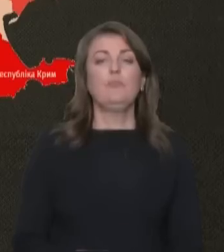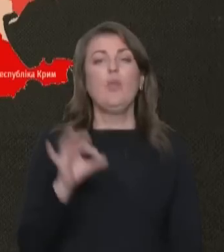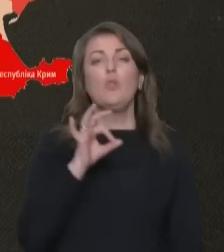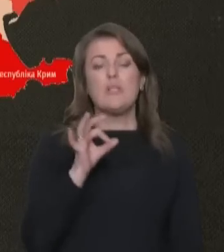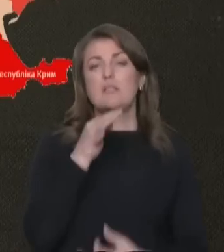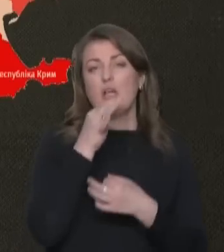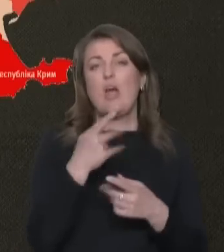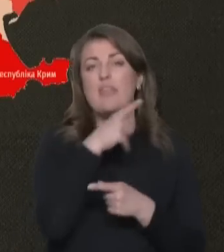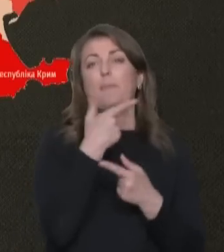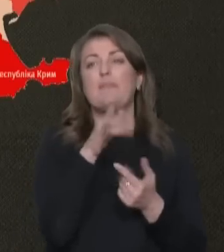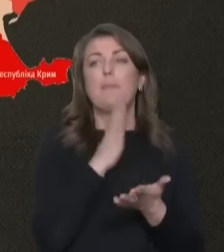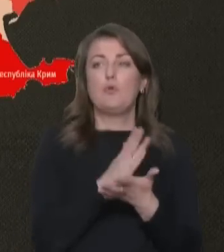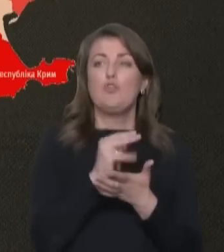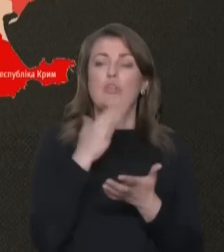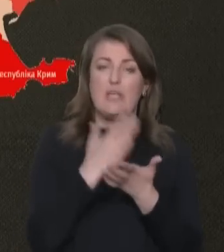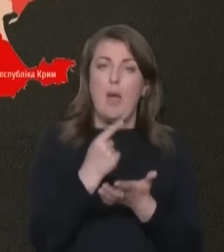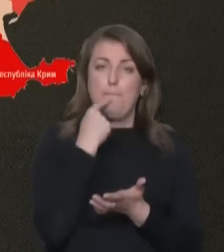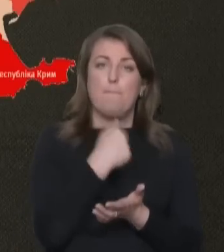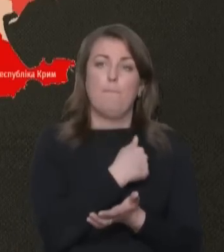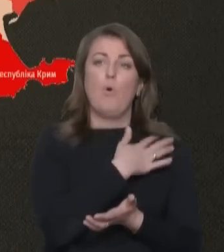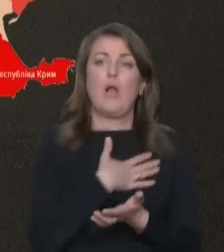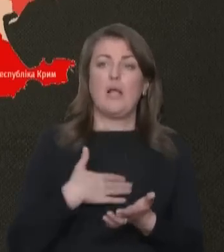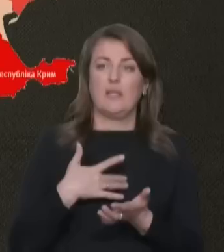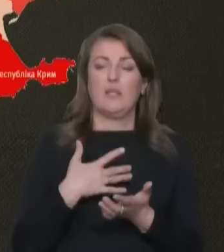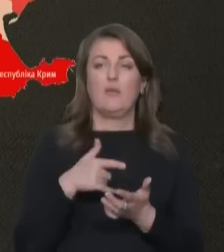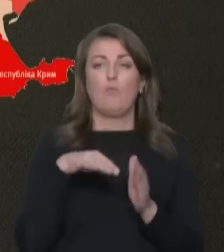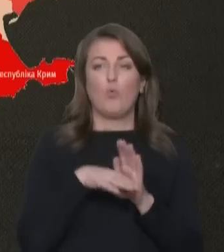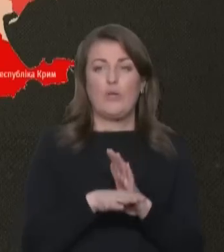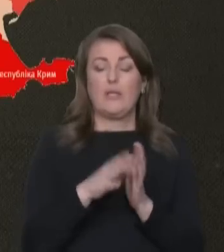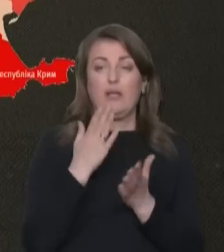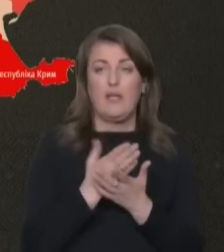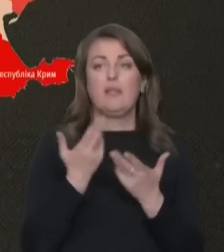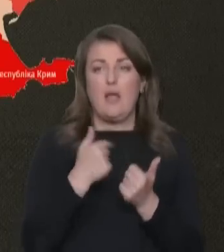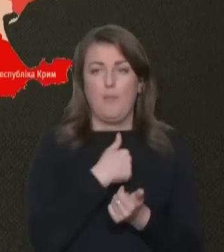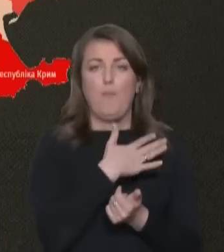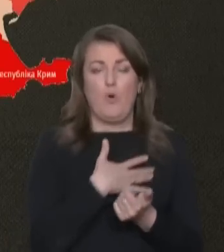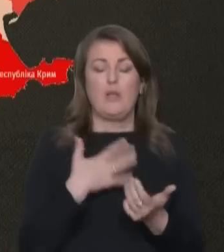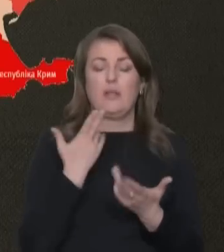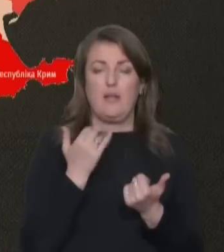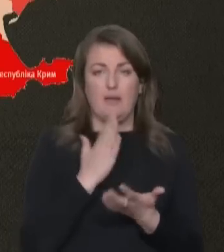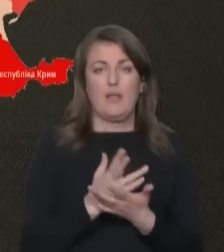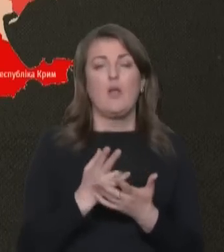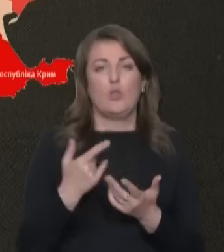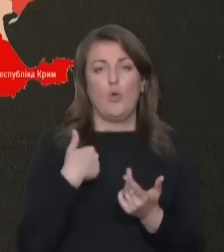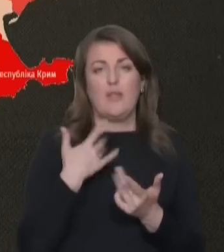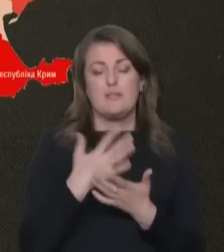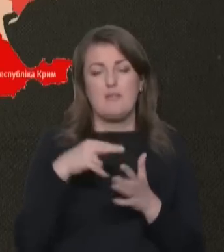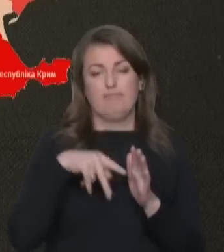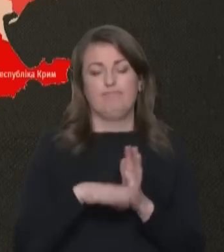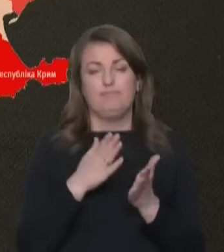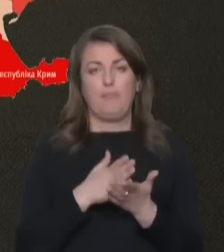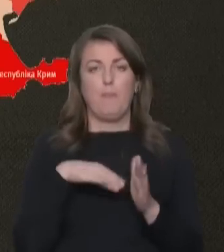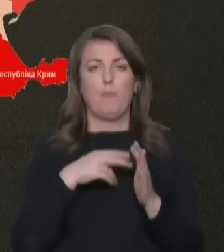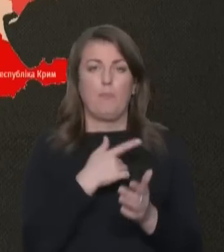Олександра, відскажіть, там де ви перебуваєте, чи є поранення в окритті? Поранення, так, є. До нас спустили поранених.